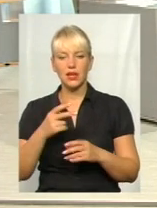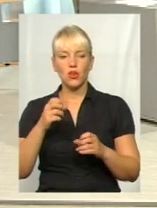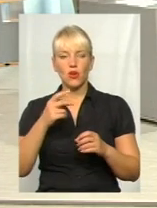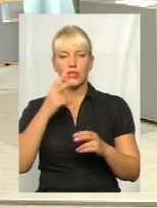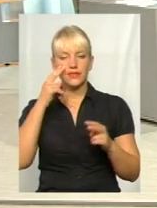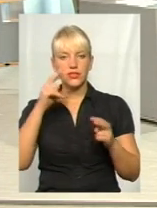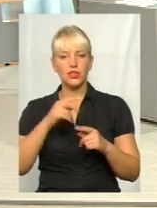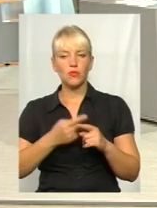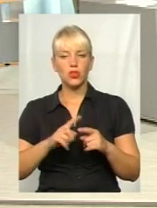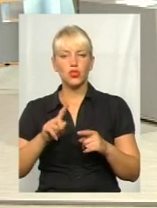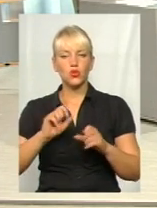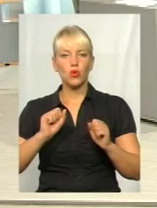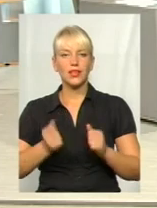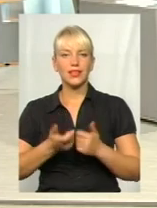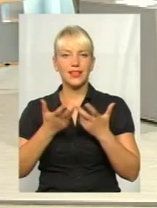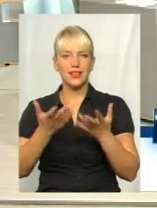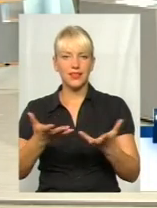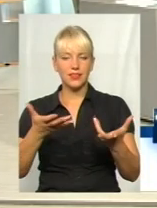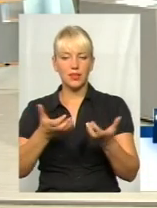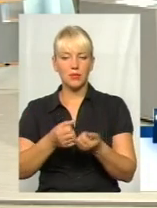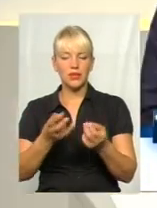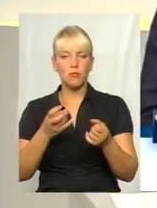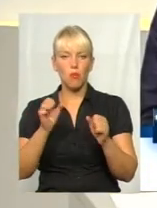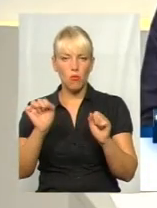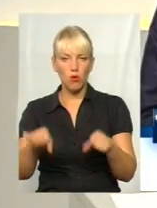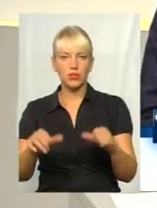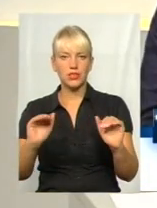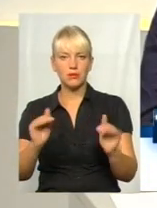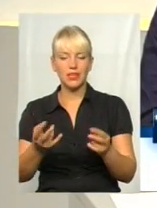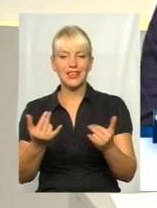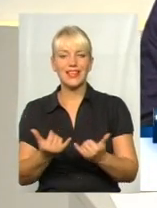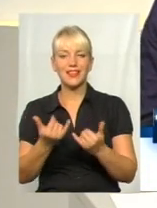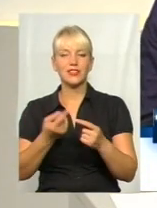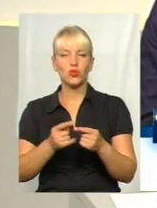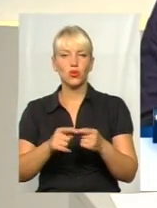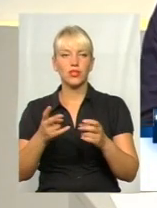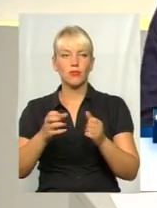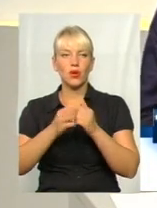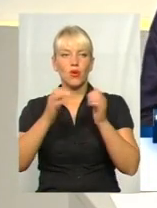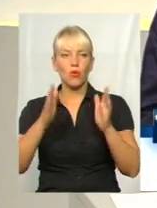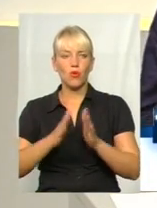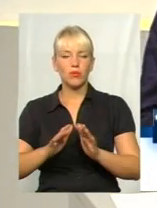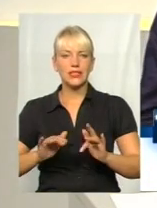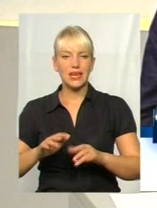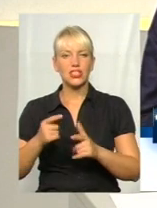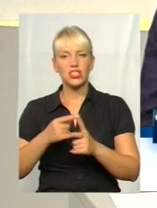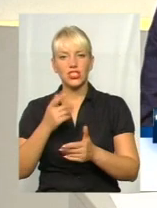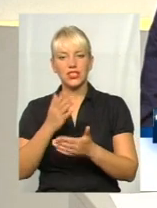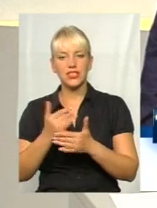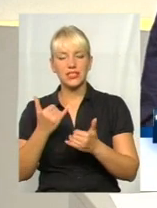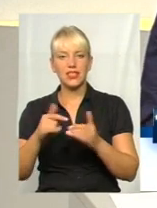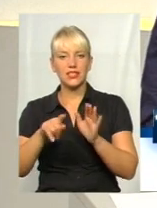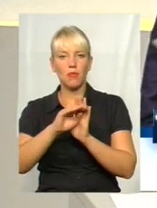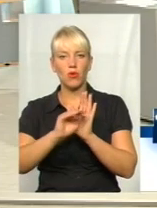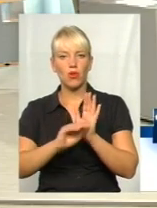зменшити, і для цього потрібні комплексні заходи. Зараз в Україні є стратегія безпеки дорожнього руху та програми, які